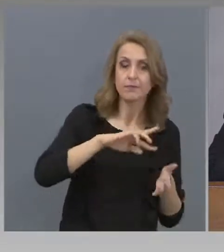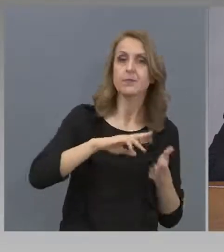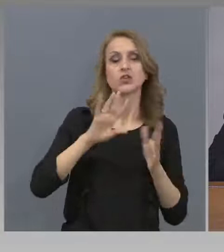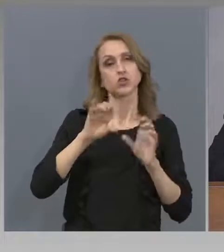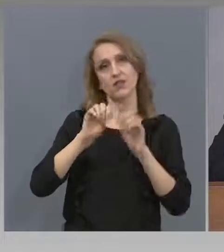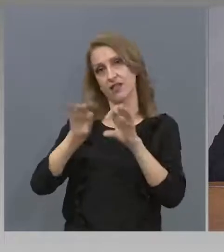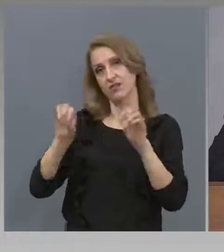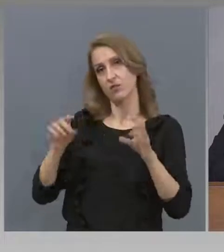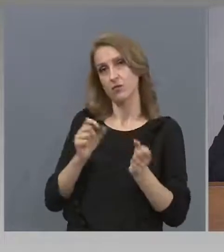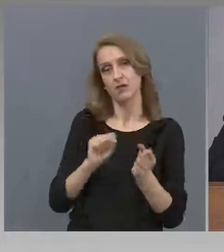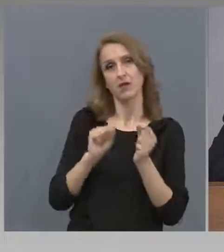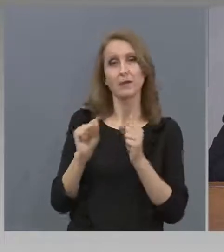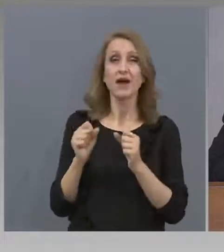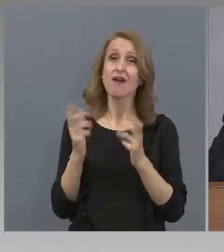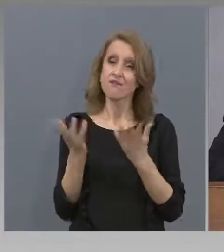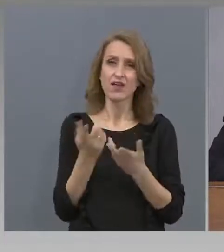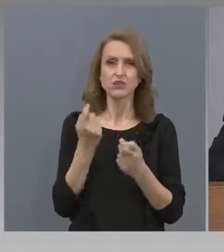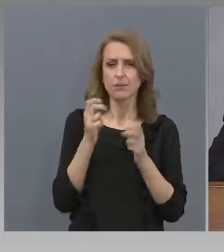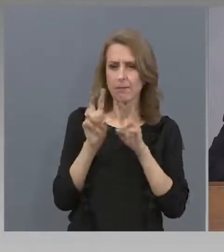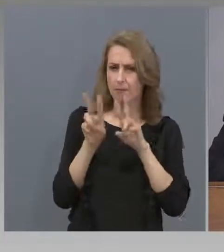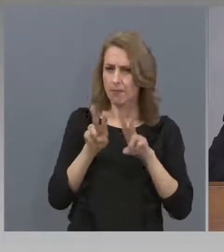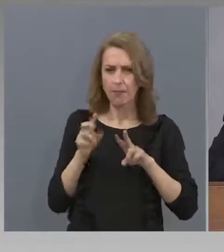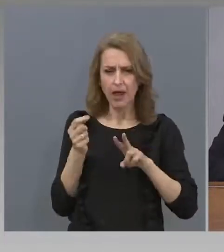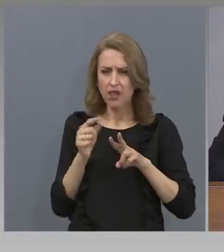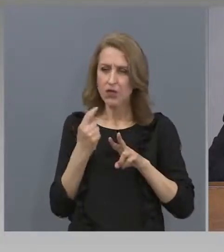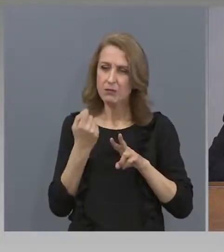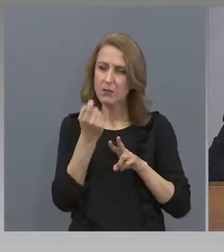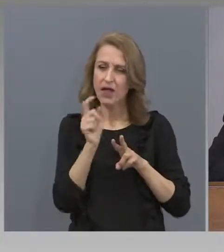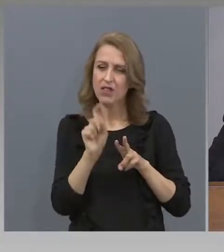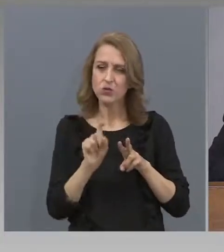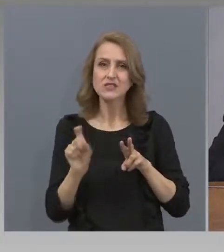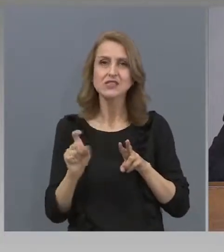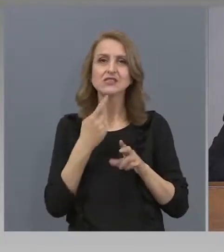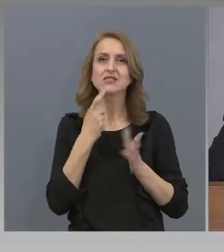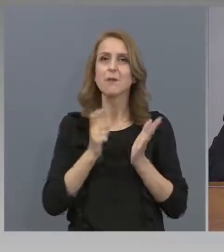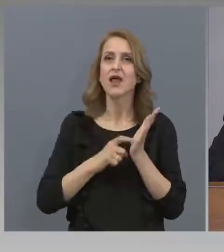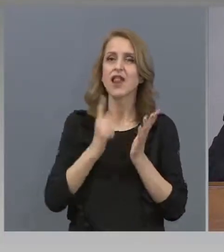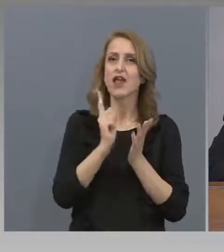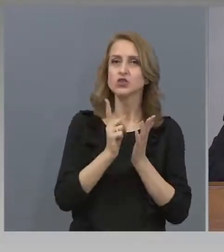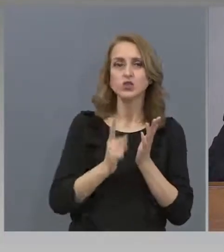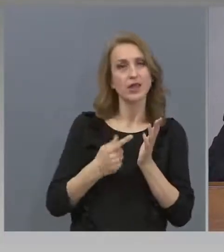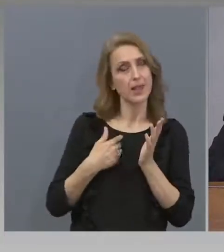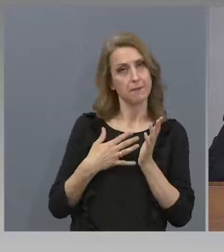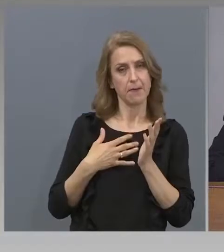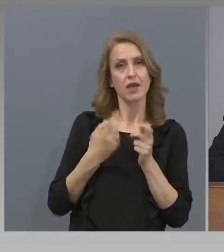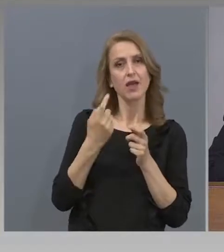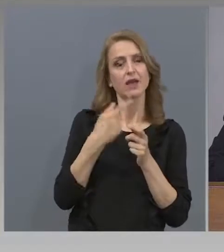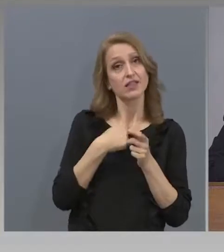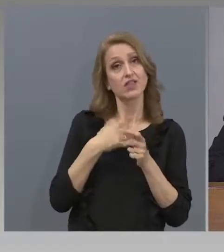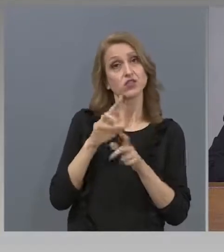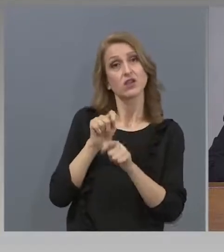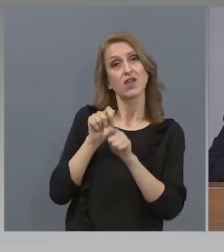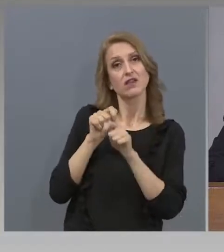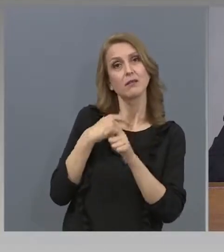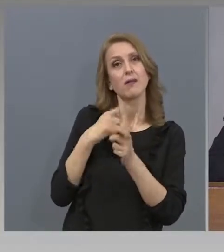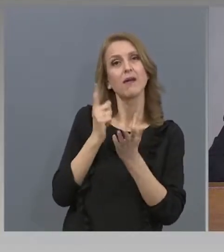Вече имаме някои забележки, основно, например, в областта на туризма, ще има корекция на текстовете.